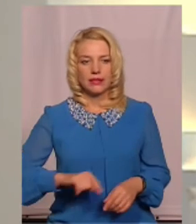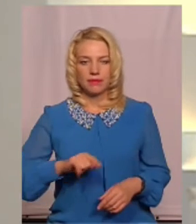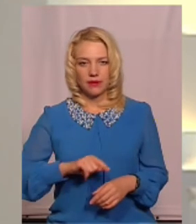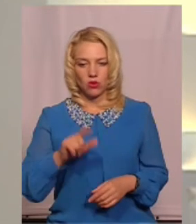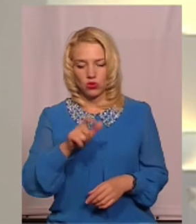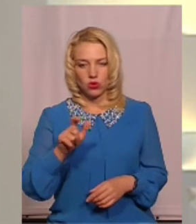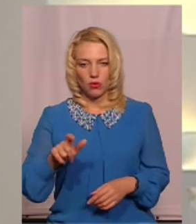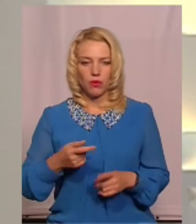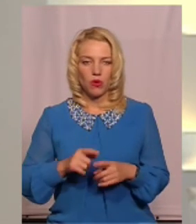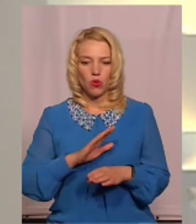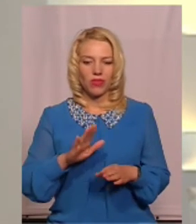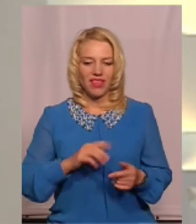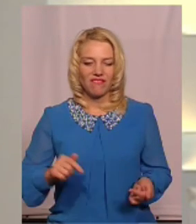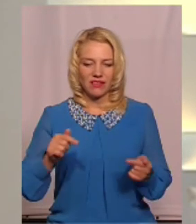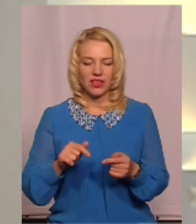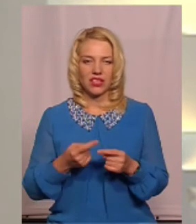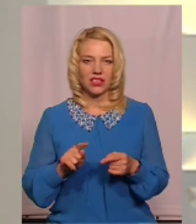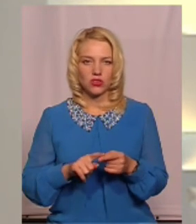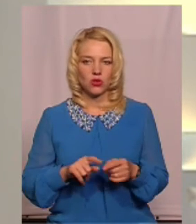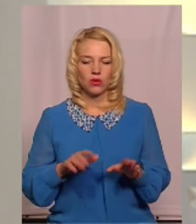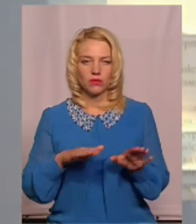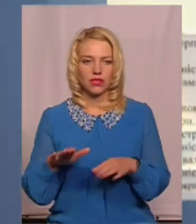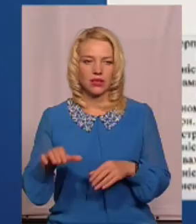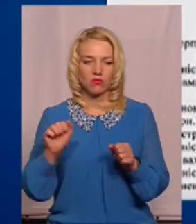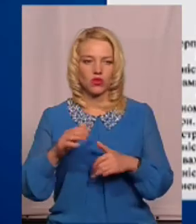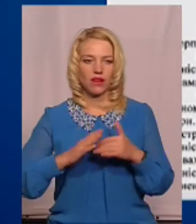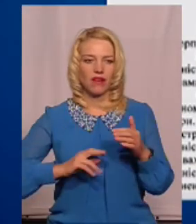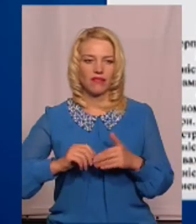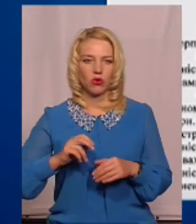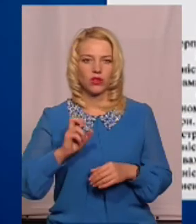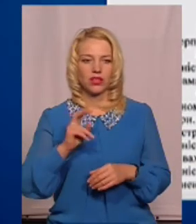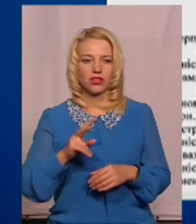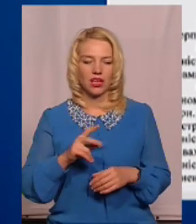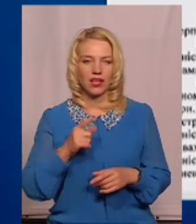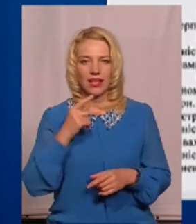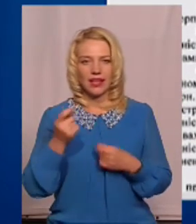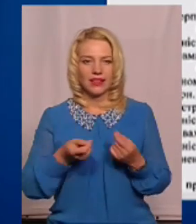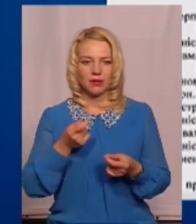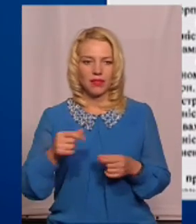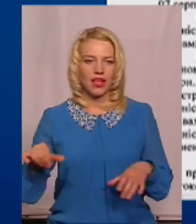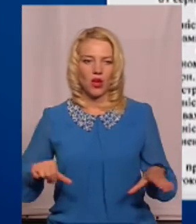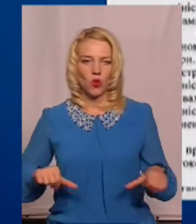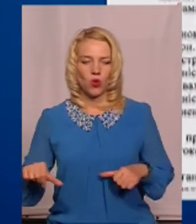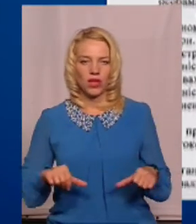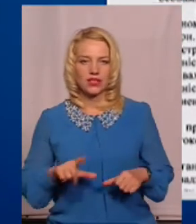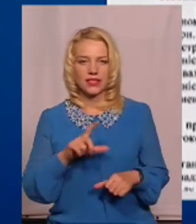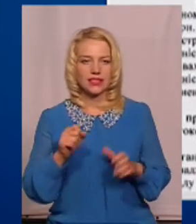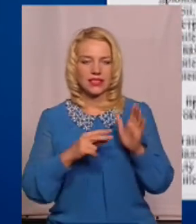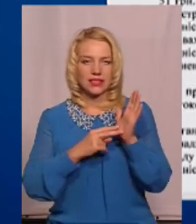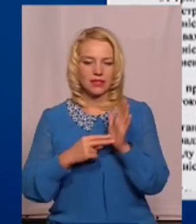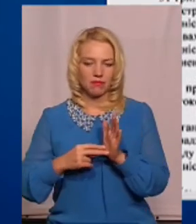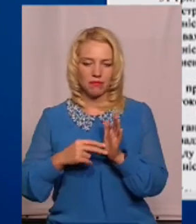природних потреб у невідведених для цього місцях може кваліфікуватися як дрібне хуліганство. За сім